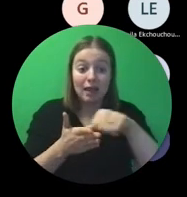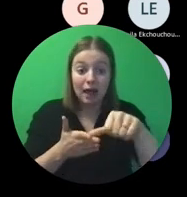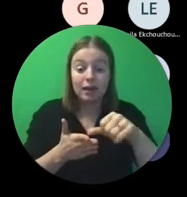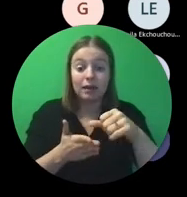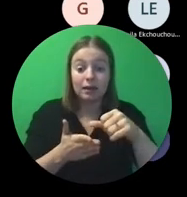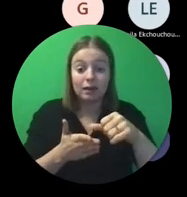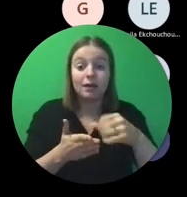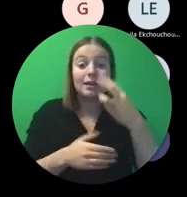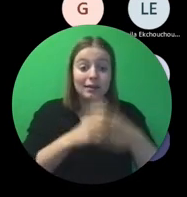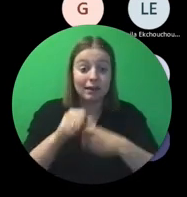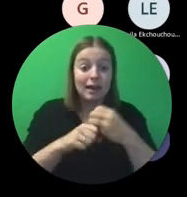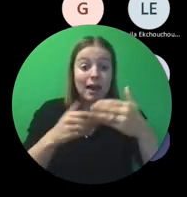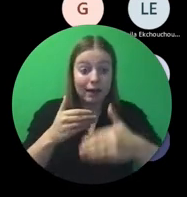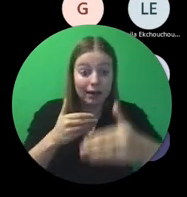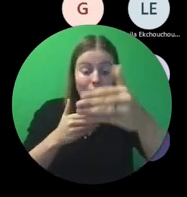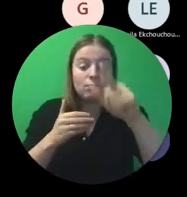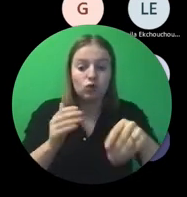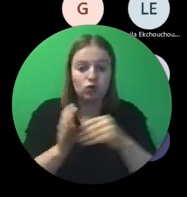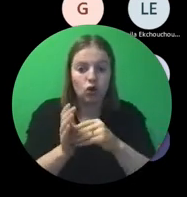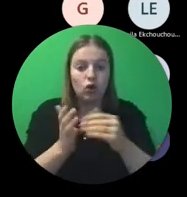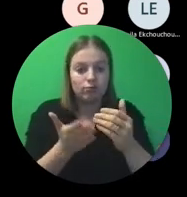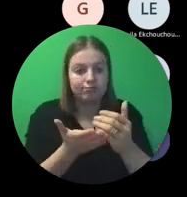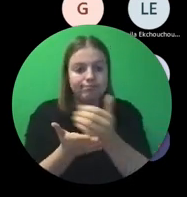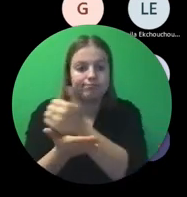of in geval van terugvoering door jullie aan ons.